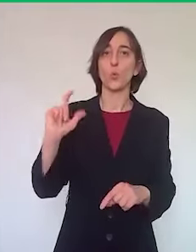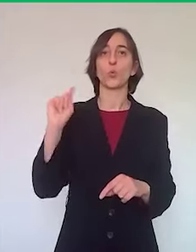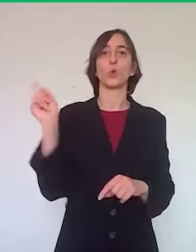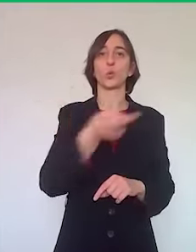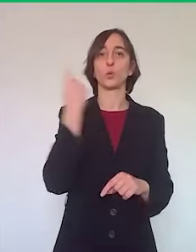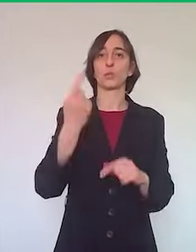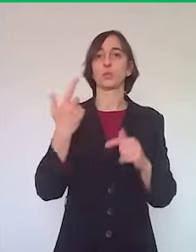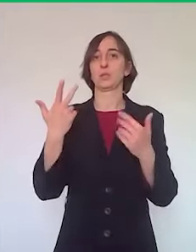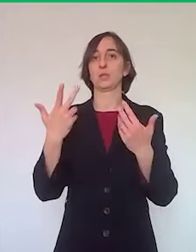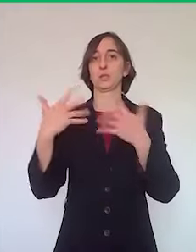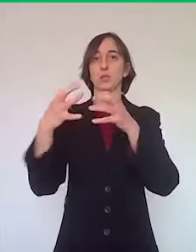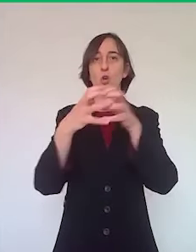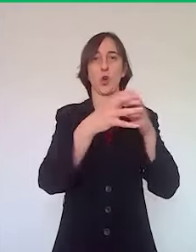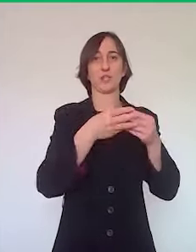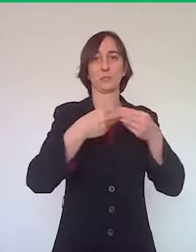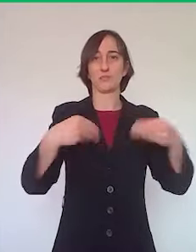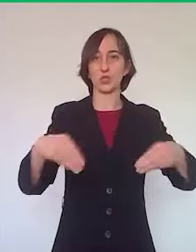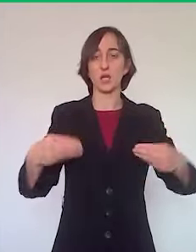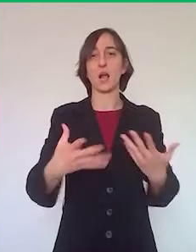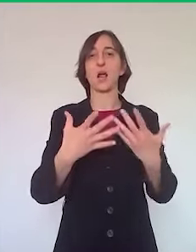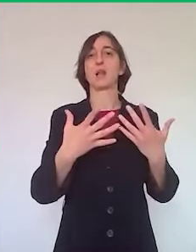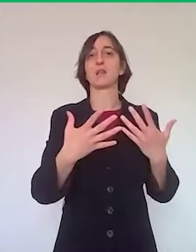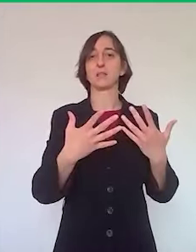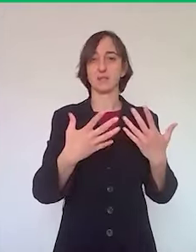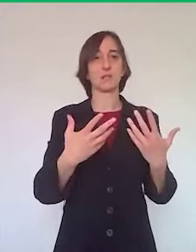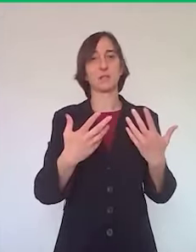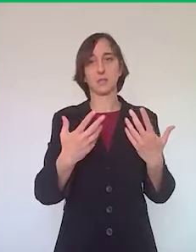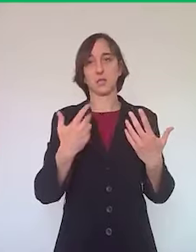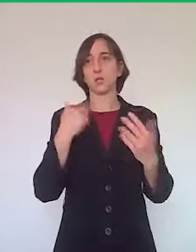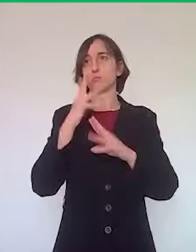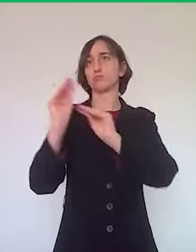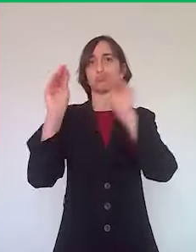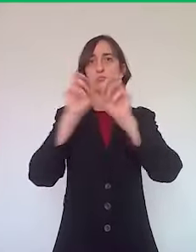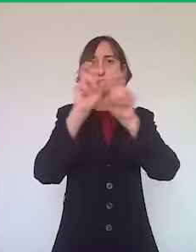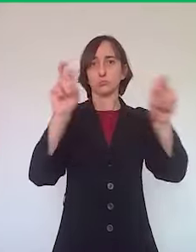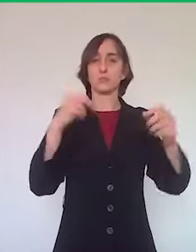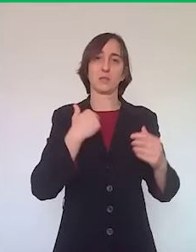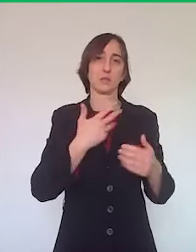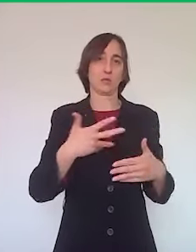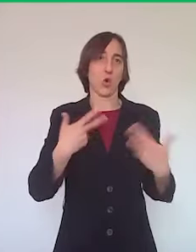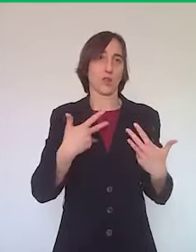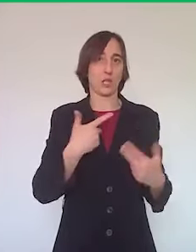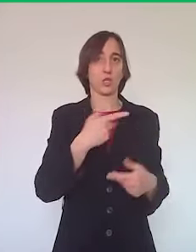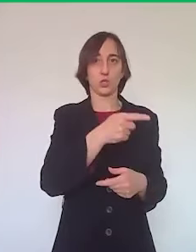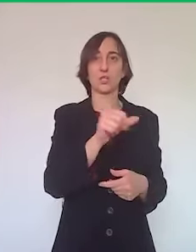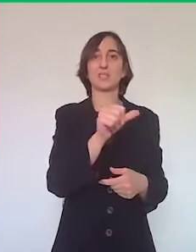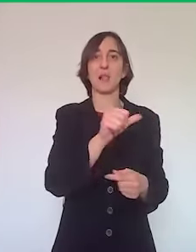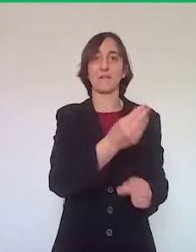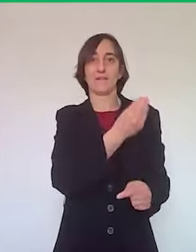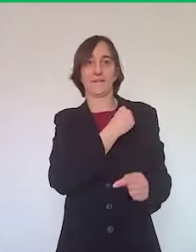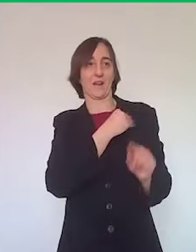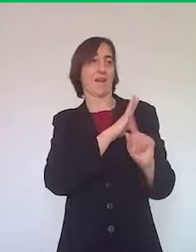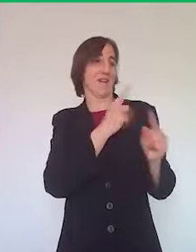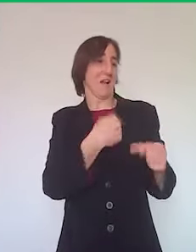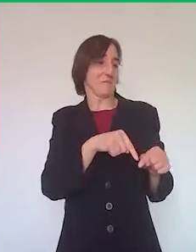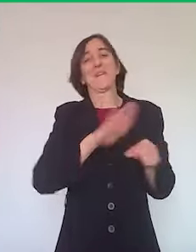abbiamo scritto a loro perché divulghino la notizia, mi fa piacere che Silvia ci abbia posto questa domanda per poter rispondere anche a